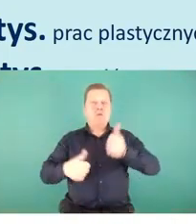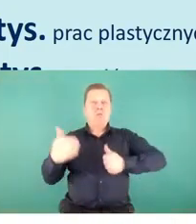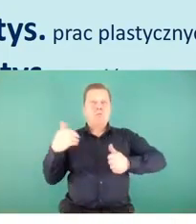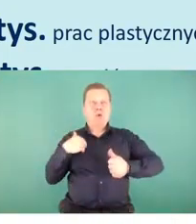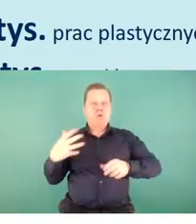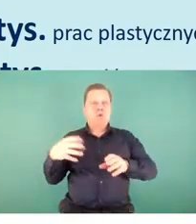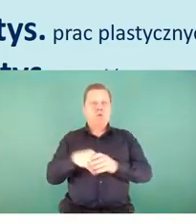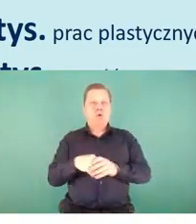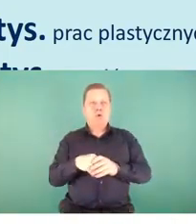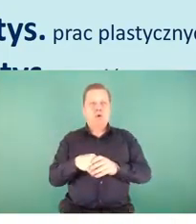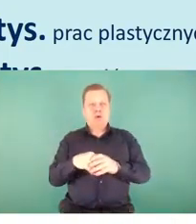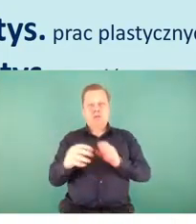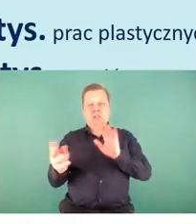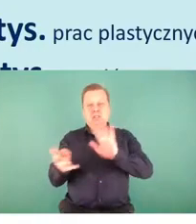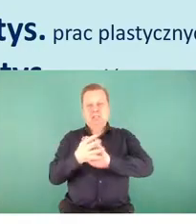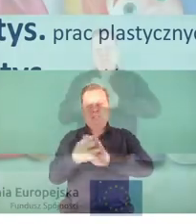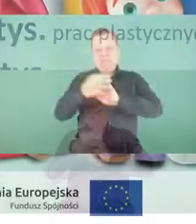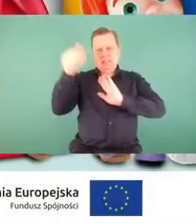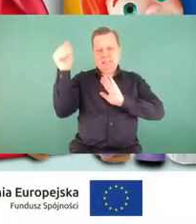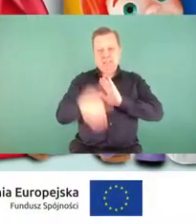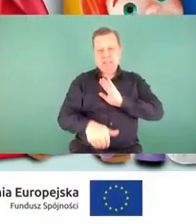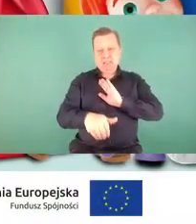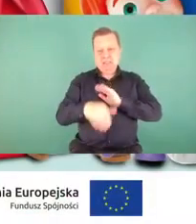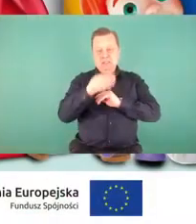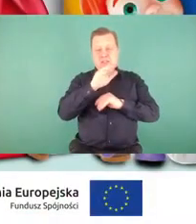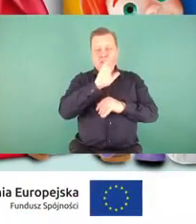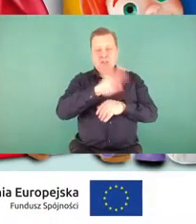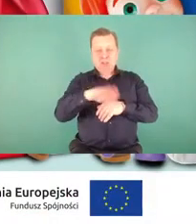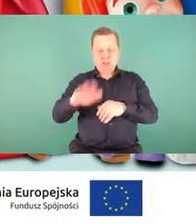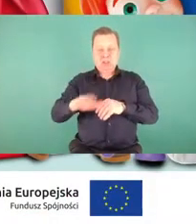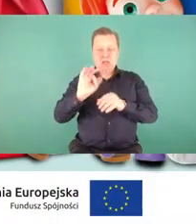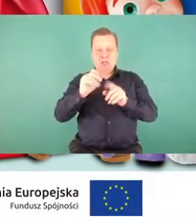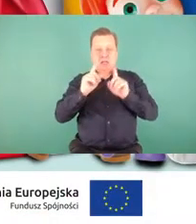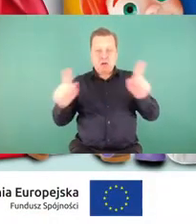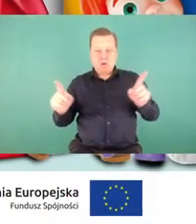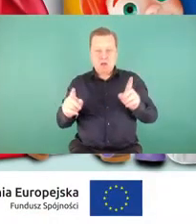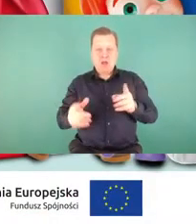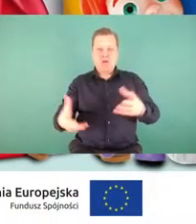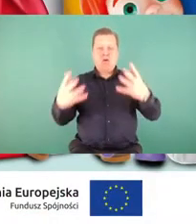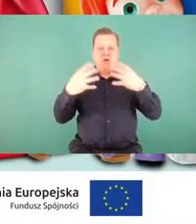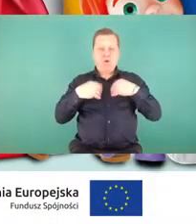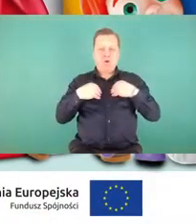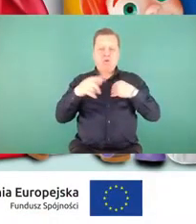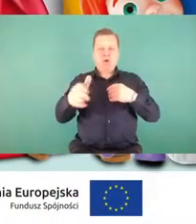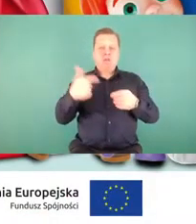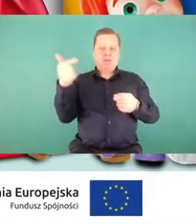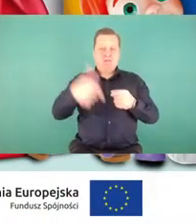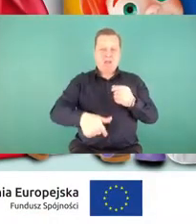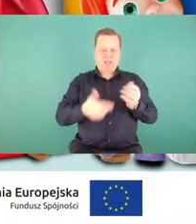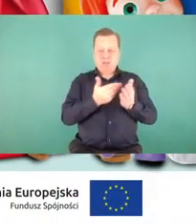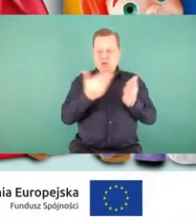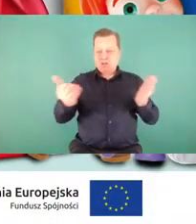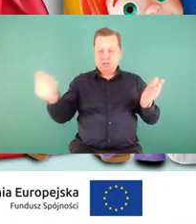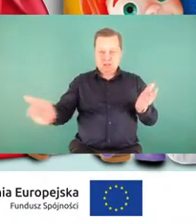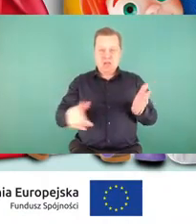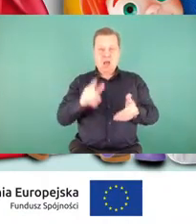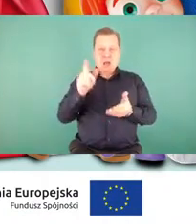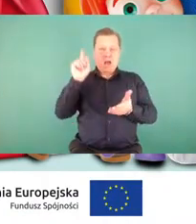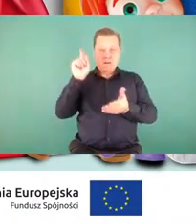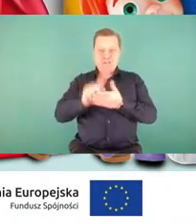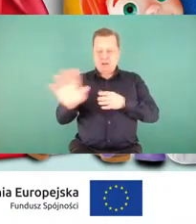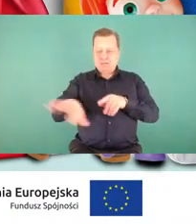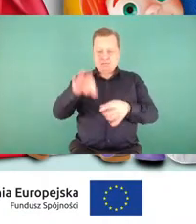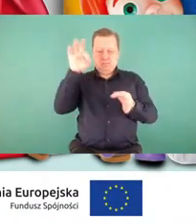ponad 19 tysięcy uczniów i nauczycieli. Płynęło łącznie 2 tysiące prac, a zwycięska praca była właśnie prezentowana w